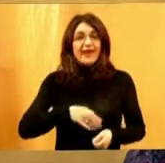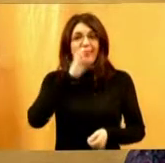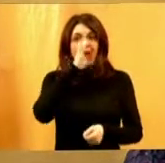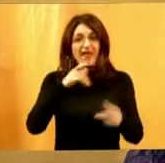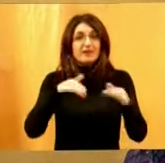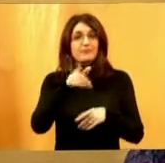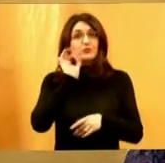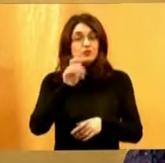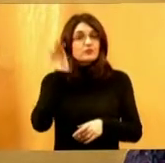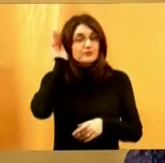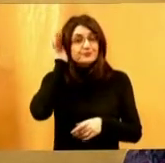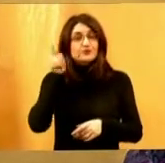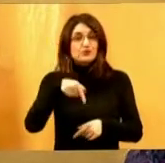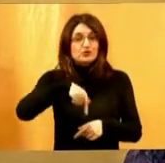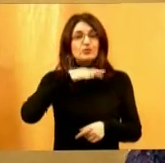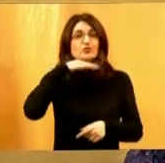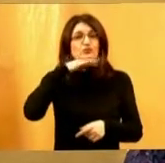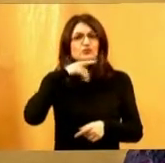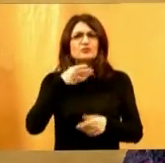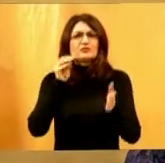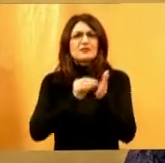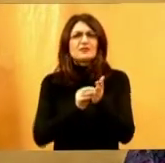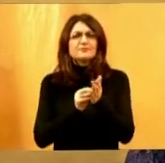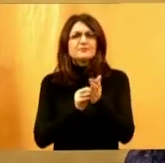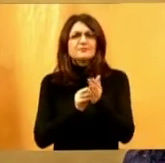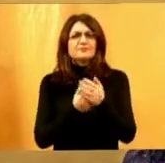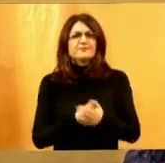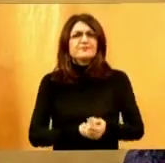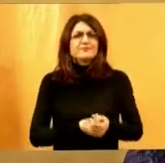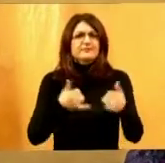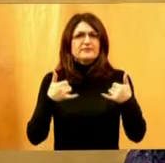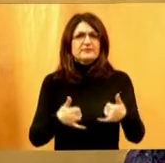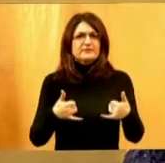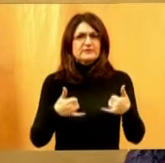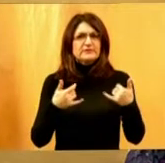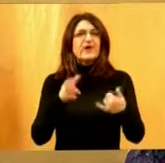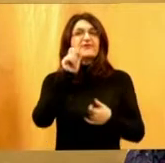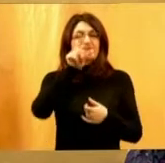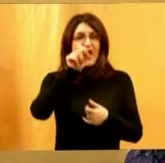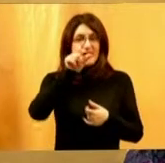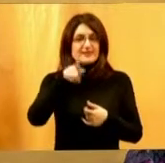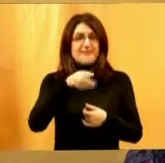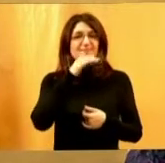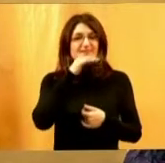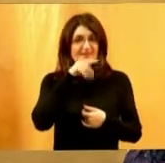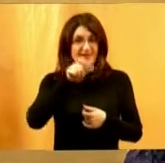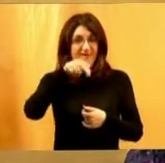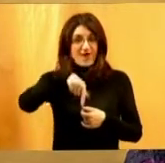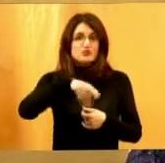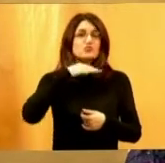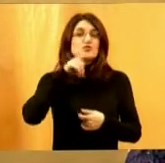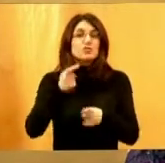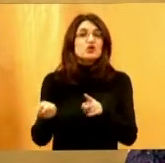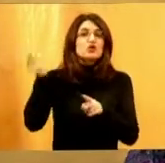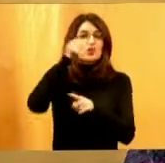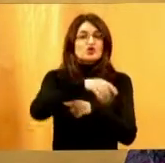to dobro čuli i da u ovu subotu, koji je to u subotu, malo danas? U subotu je 12. sjećanj. Da ćemo doći